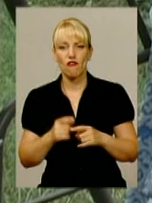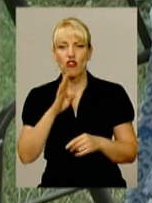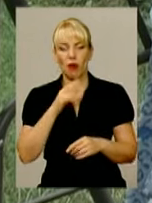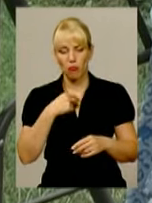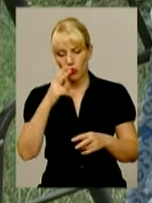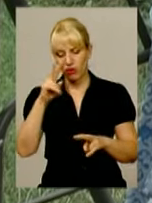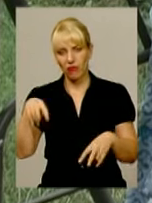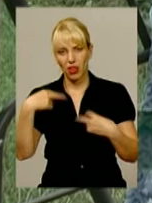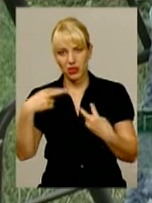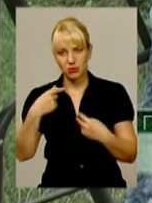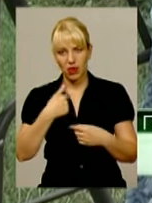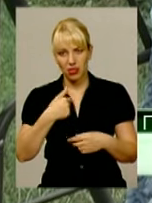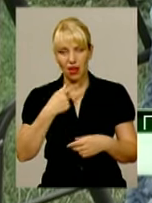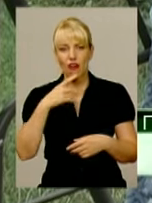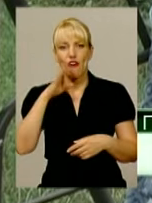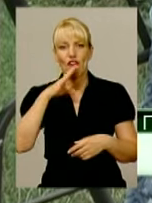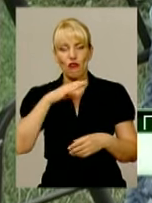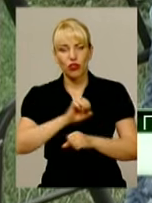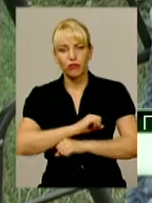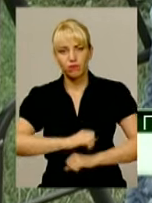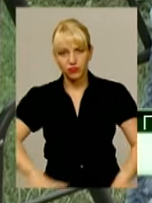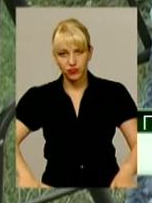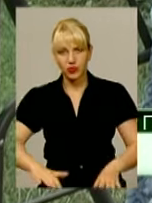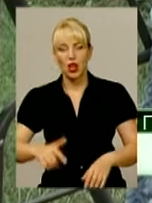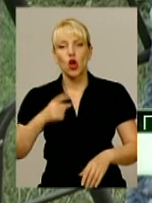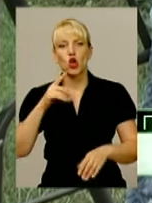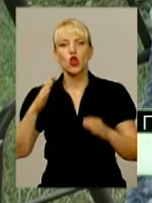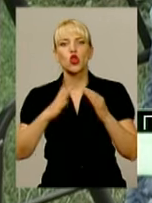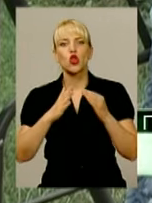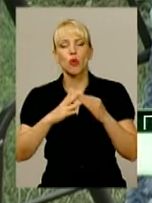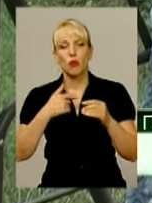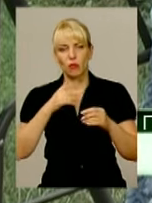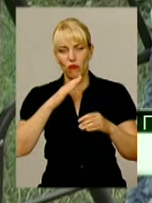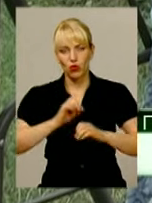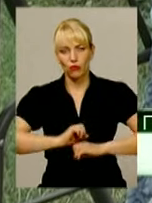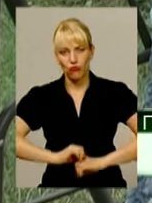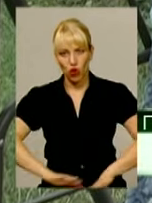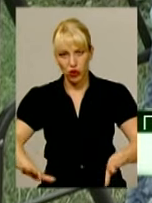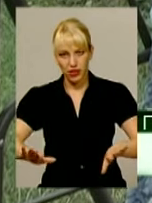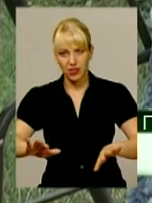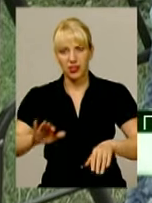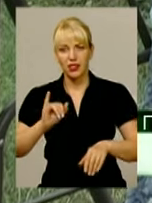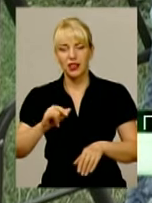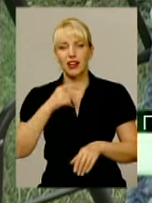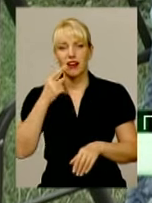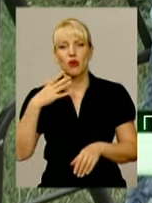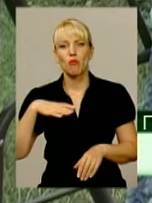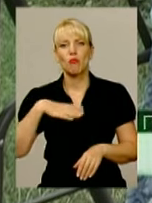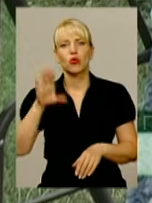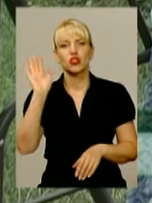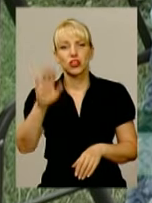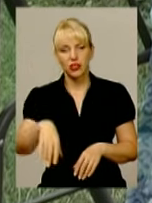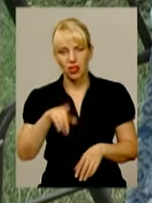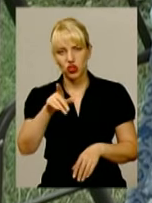випустила мені води, бо у мене води почали відходити вдома. Вона випустила решту водів і каже, почекай, бо